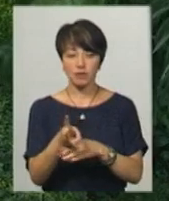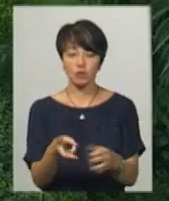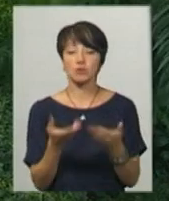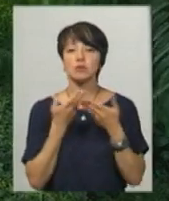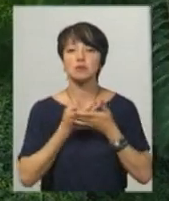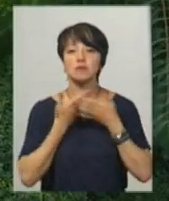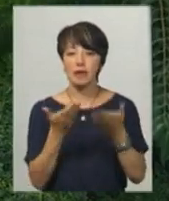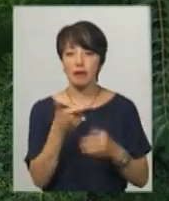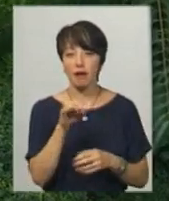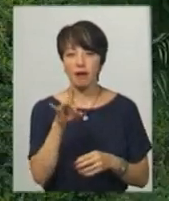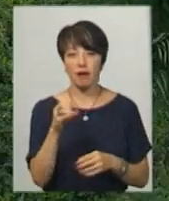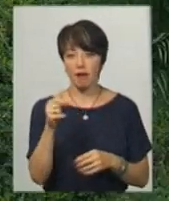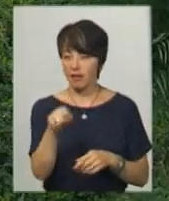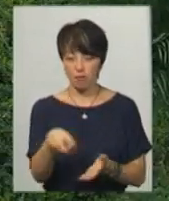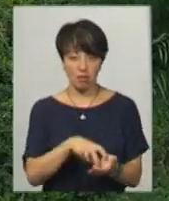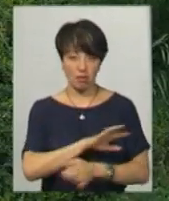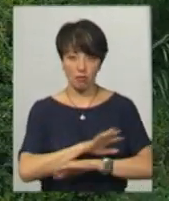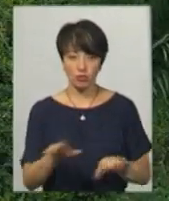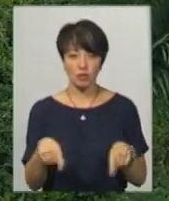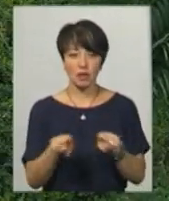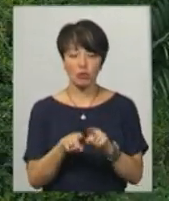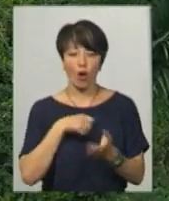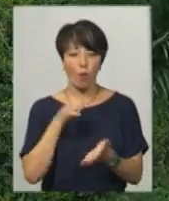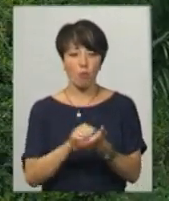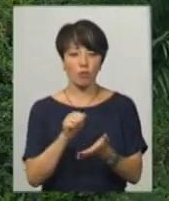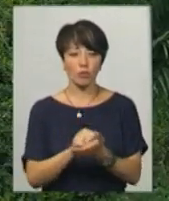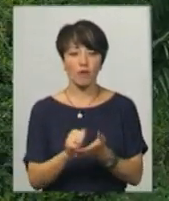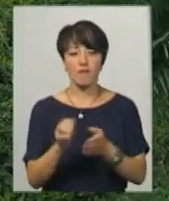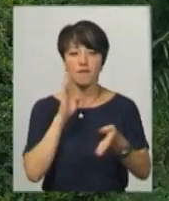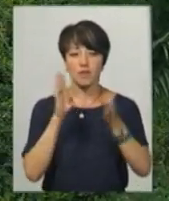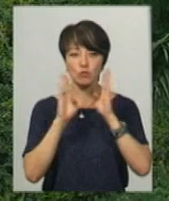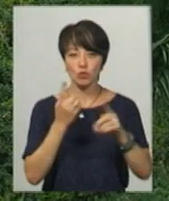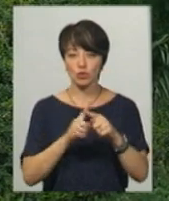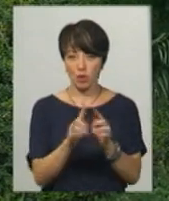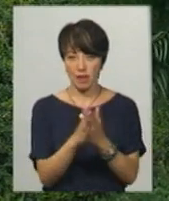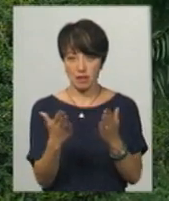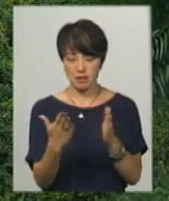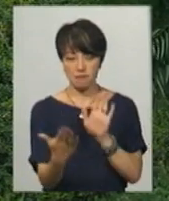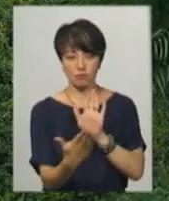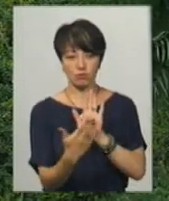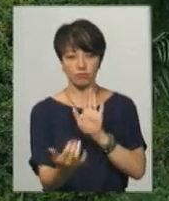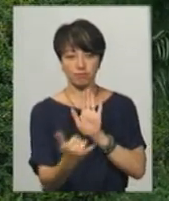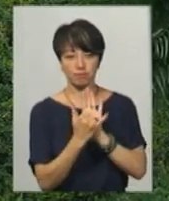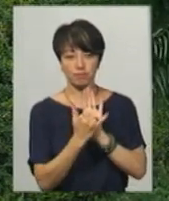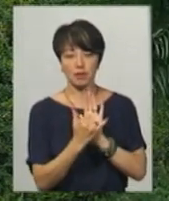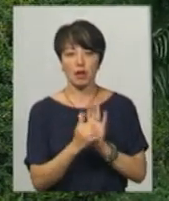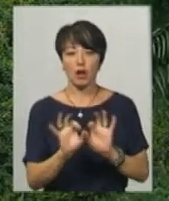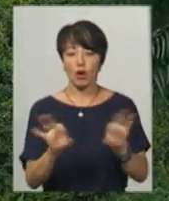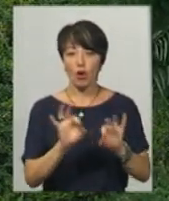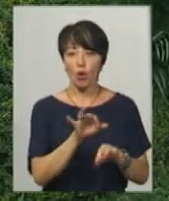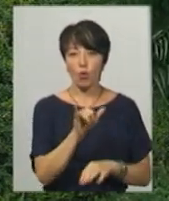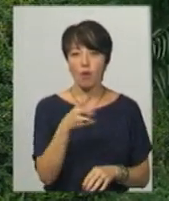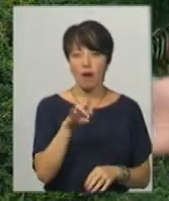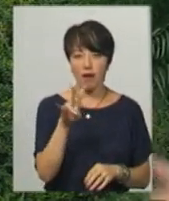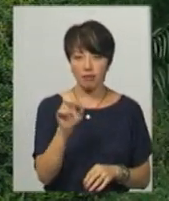до Гереги, сказав, що я тебе не боюся. Також я опублікував пізніше у Фейсбуці цю листівку, де розповідалося про Ульяну Ткаченко в тому